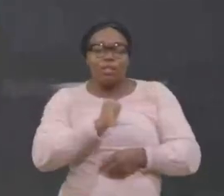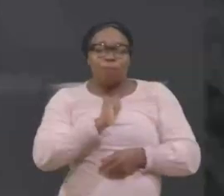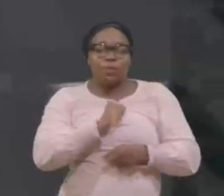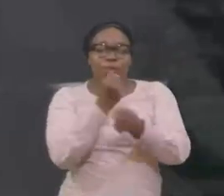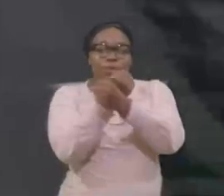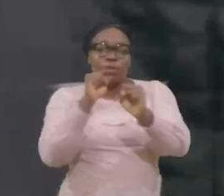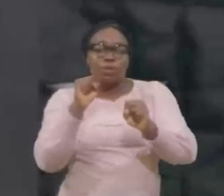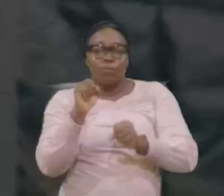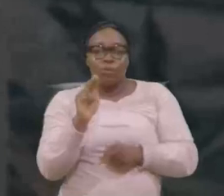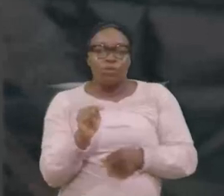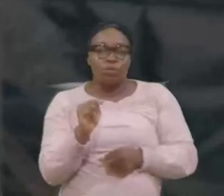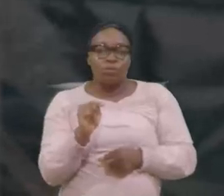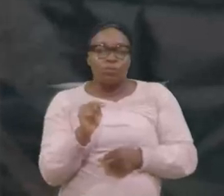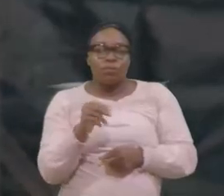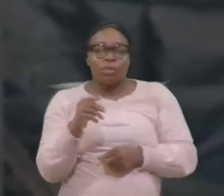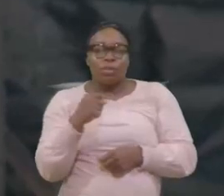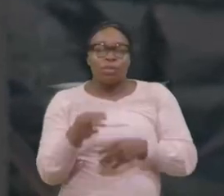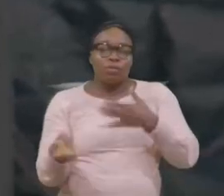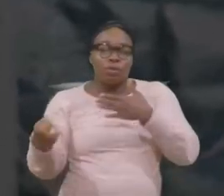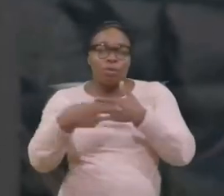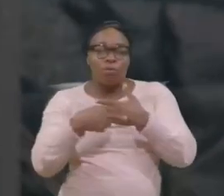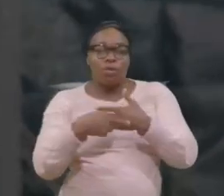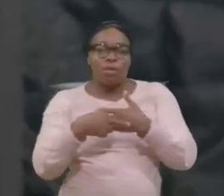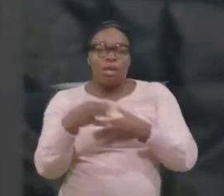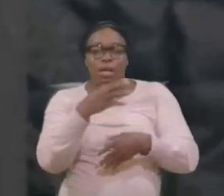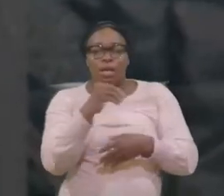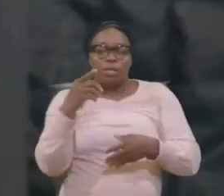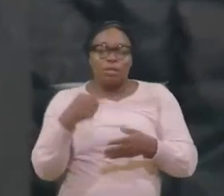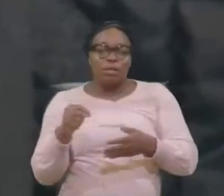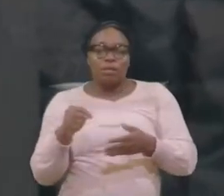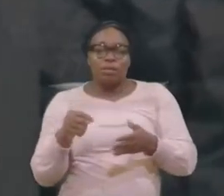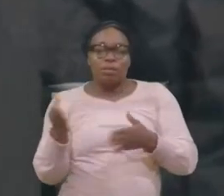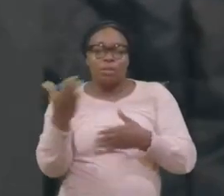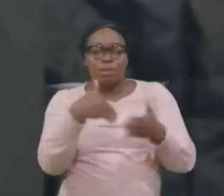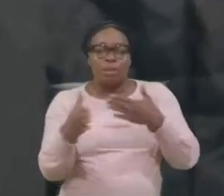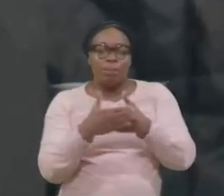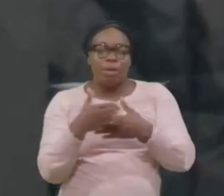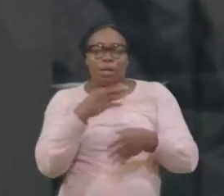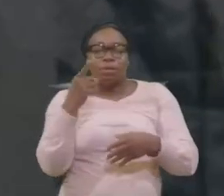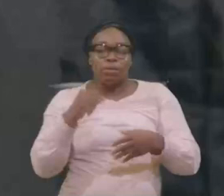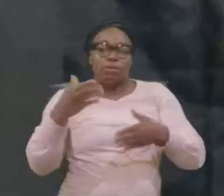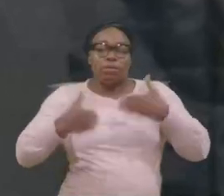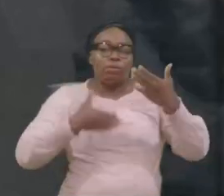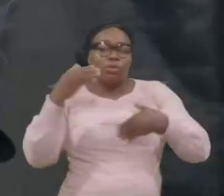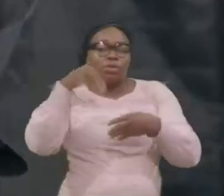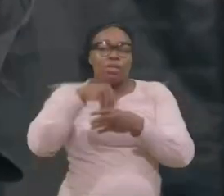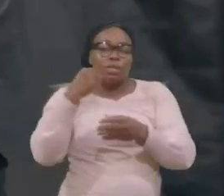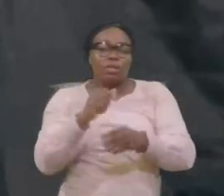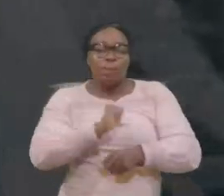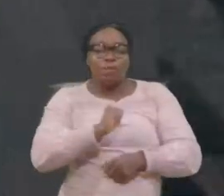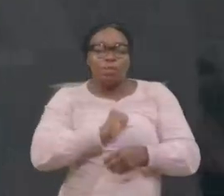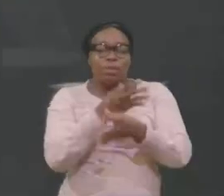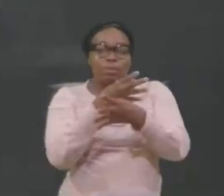Dans le salut personnel, La solution personnelle, Le rétablissement et la réjouissance, Dans le salut